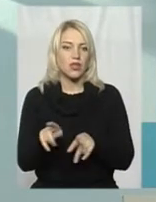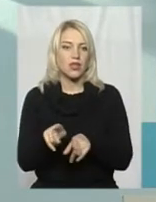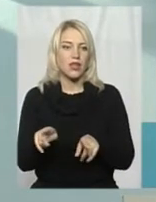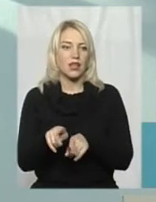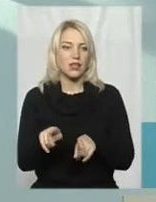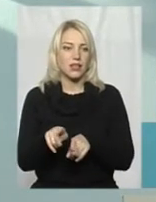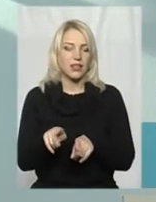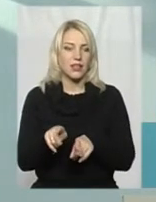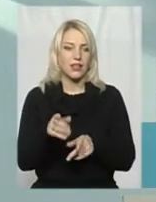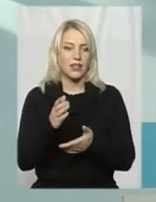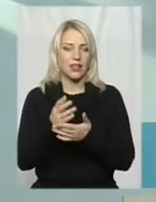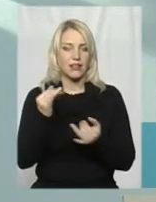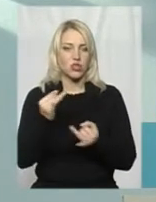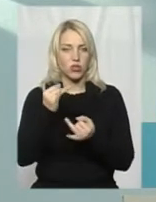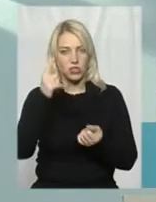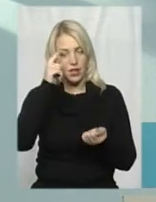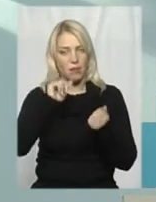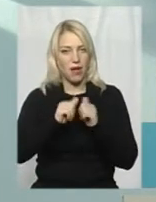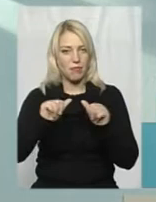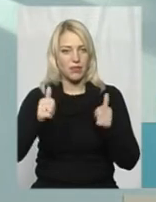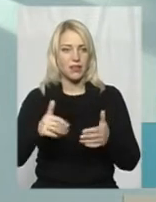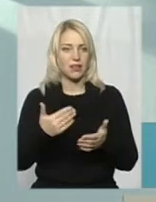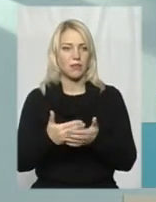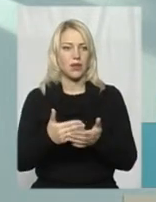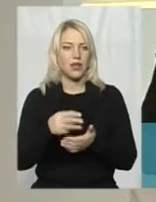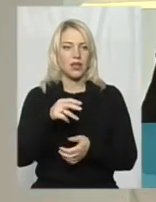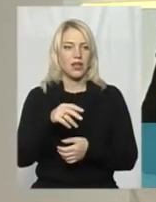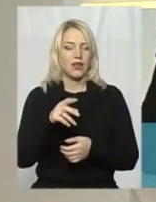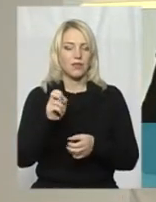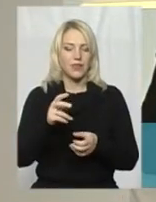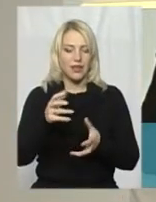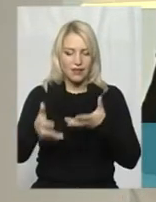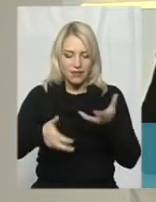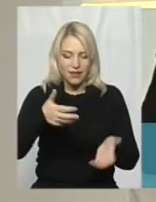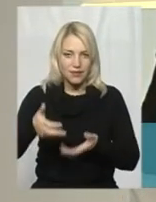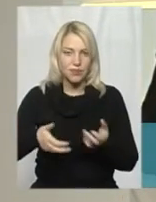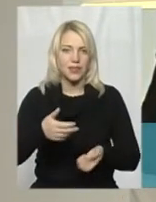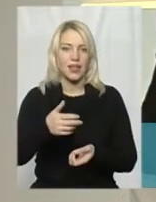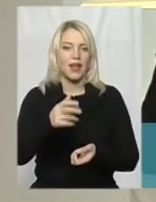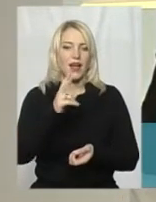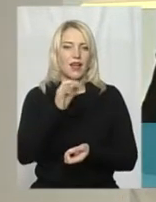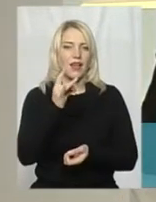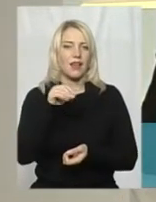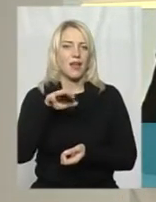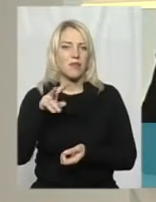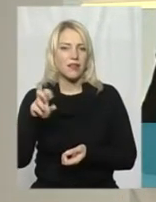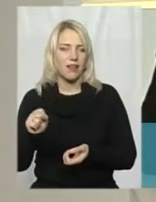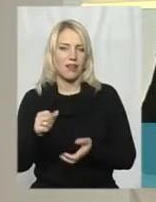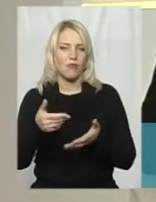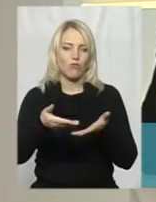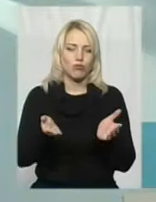археологи історичні пам'ятки, зокрема ту ж саму кераміку. Це теж своє рідна реконструкція. Це не